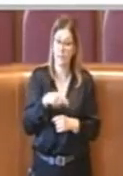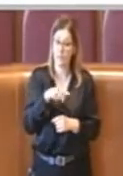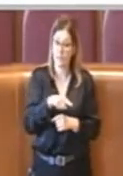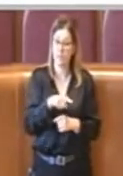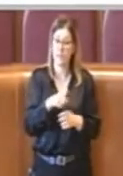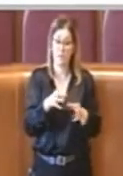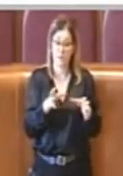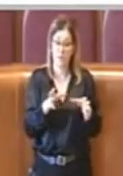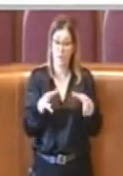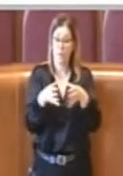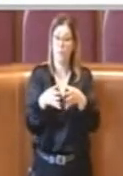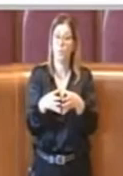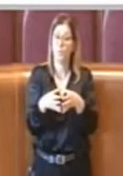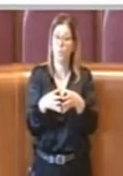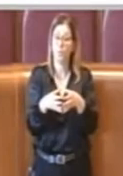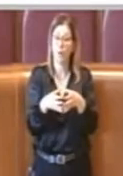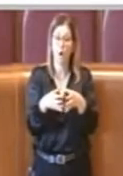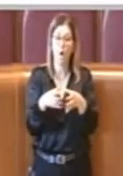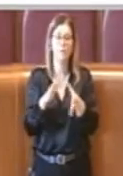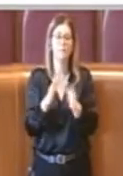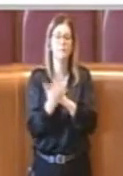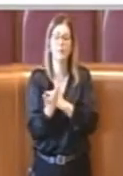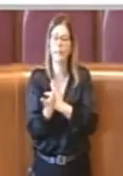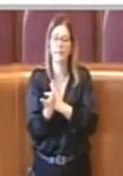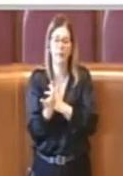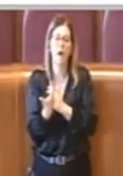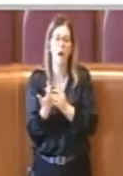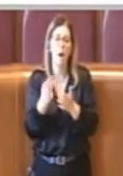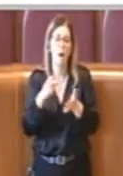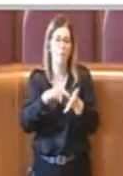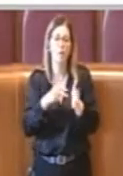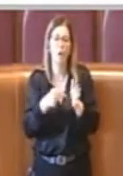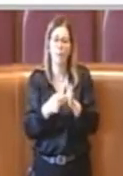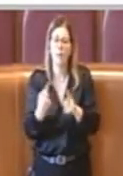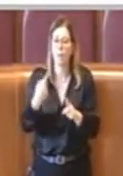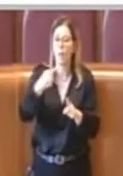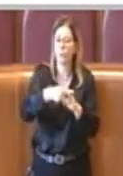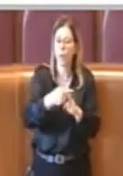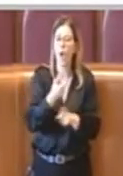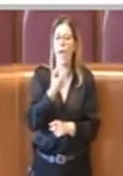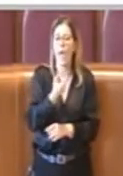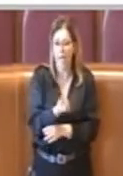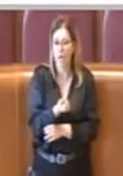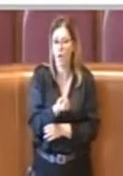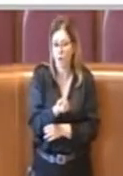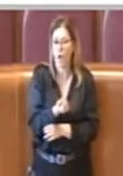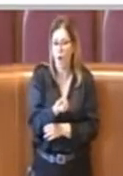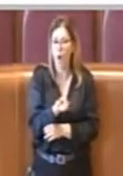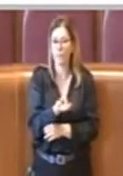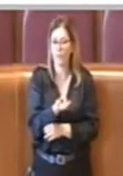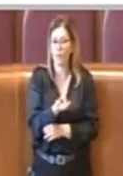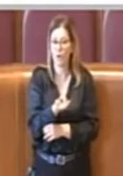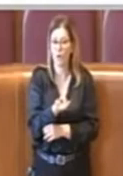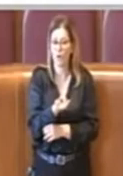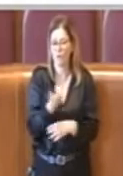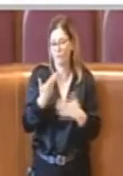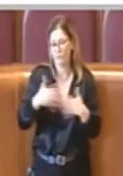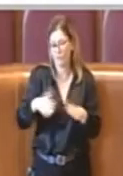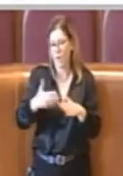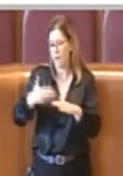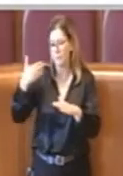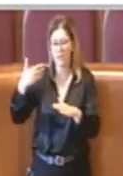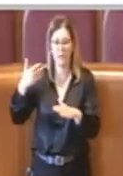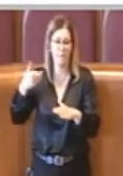anche penalizzate dal punto di vista economico e non mi soffermo ancora su quanto i colleghi che mi hanno